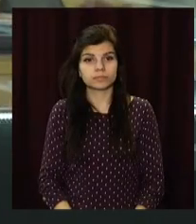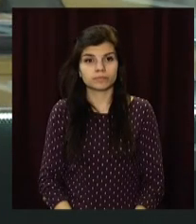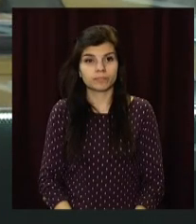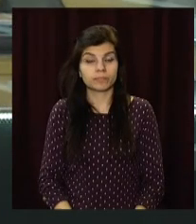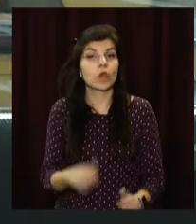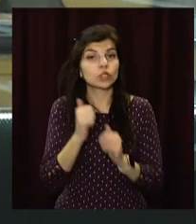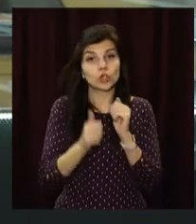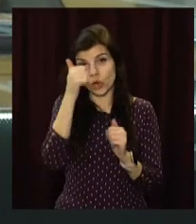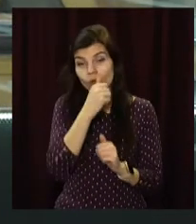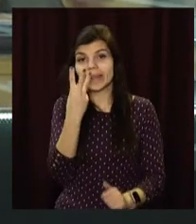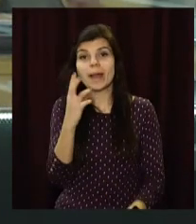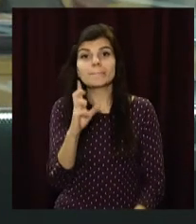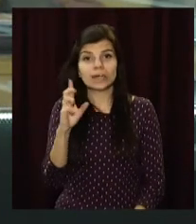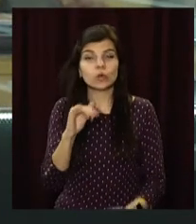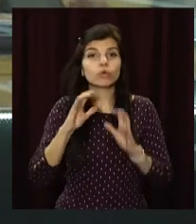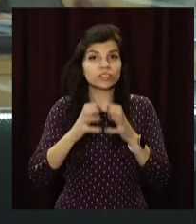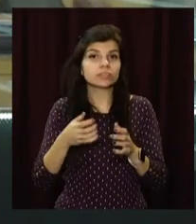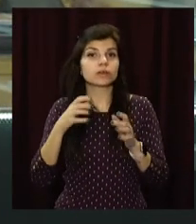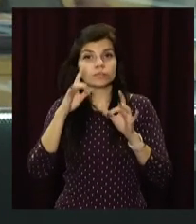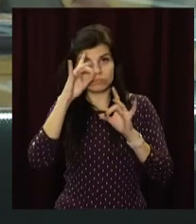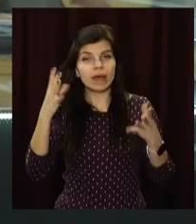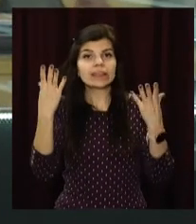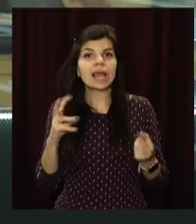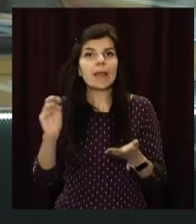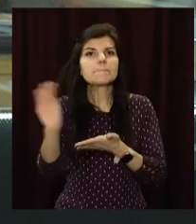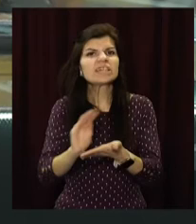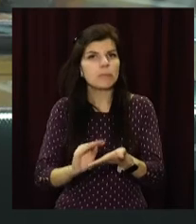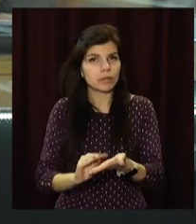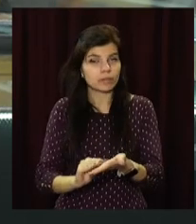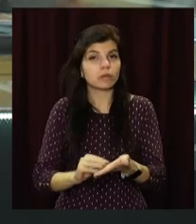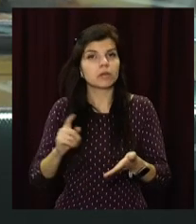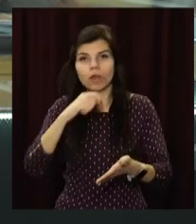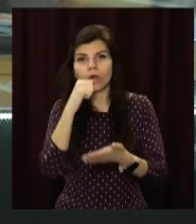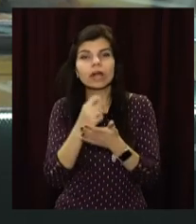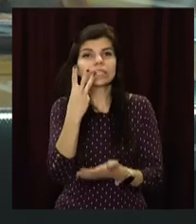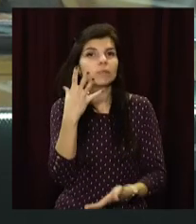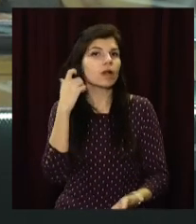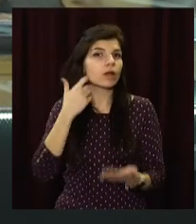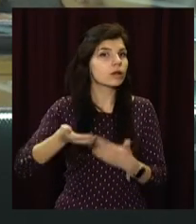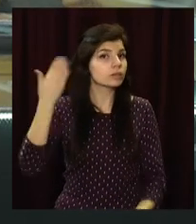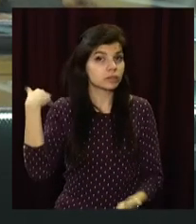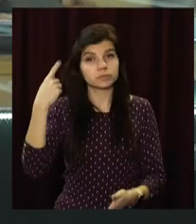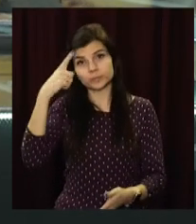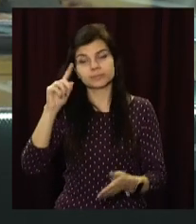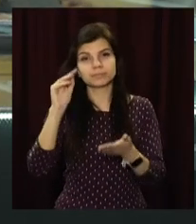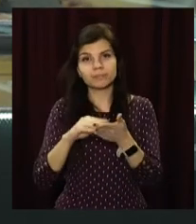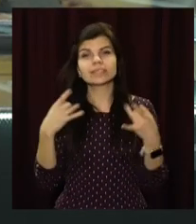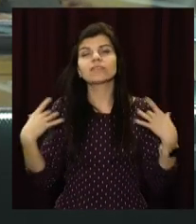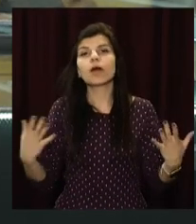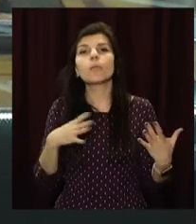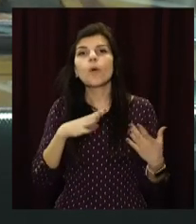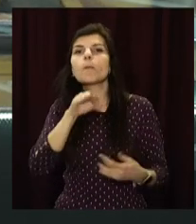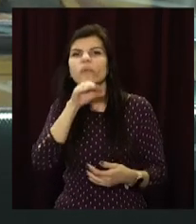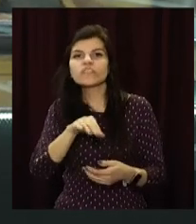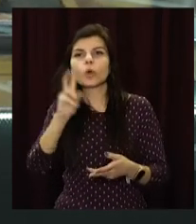Щорок у 3 березня у світі відзначають День письменника. Його започаткували 35 років тому. Спершу свято об'єднувало